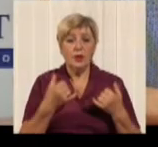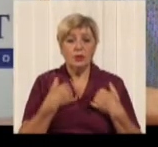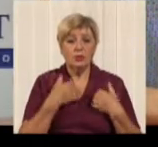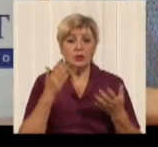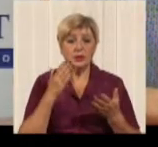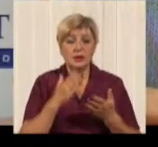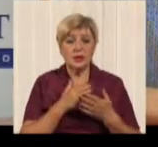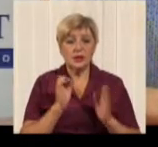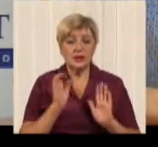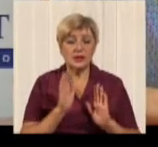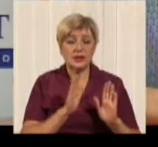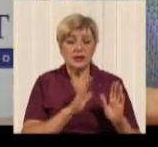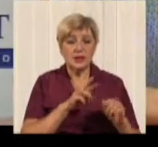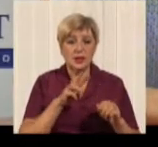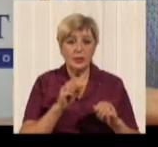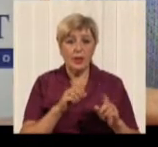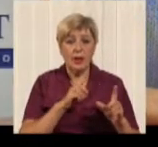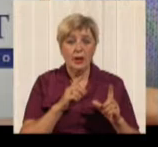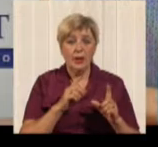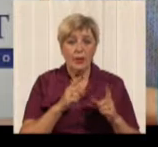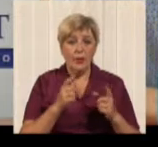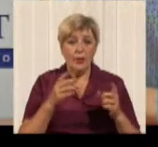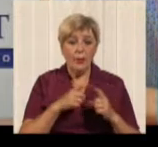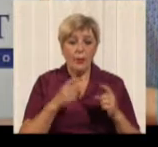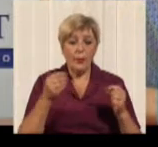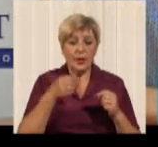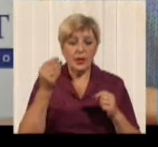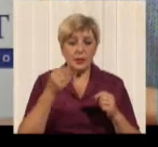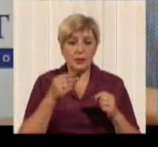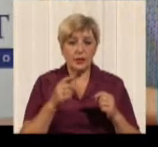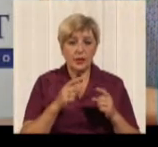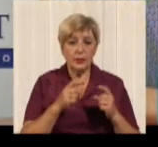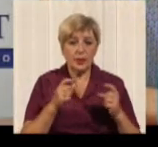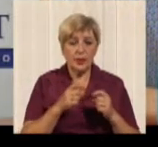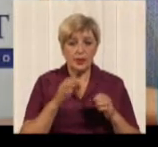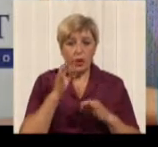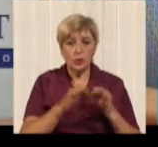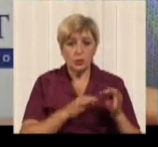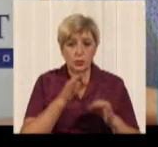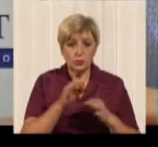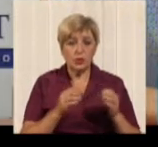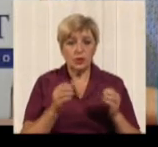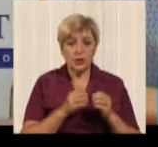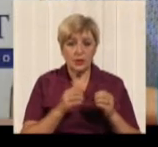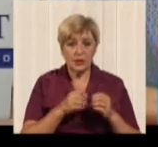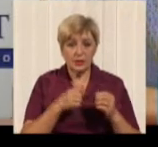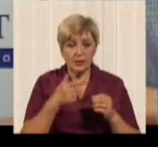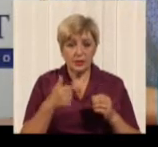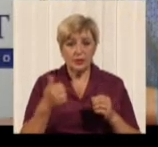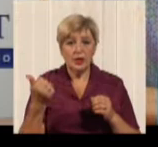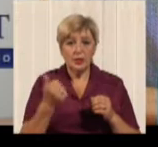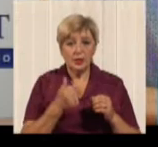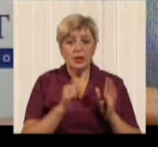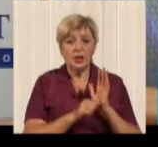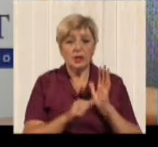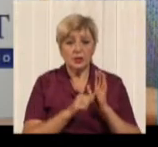система проїздних билетів, це суточна, 10 гривень, недельний проїздний билет, 60